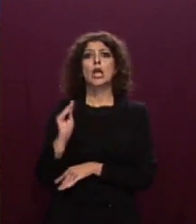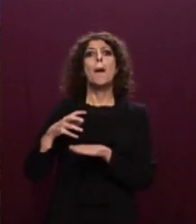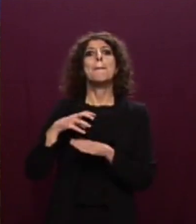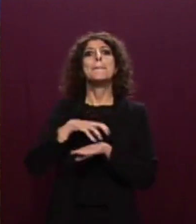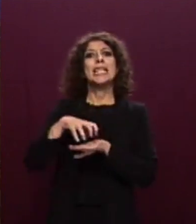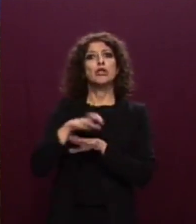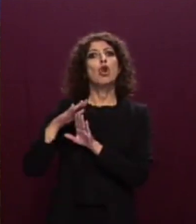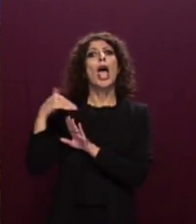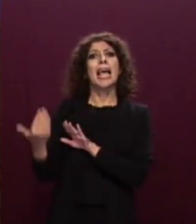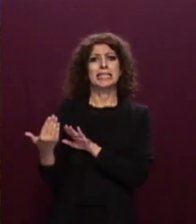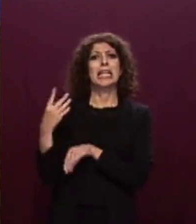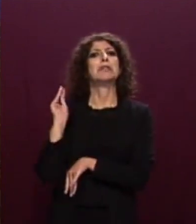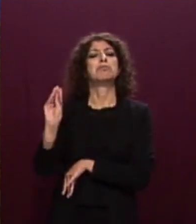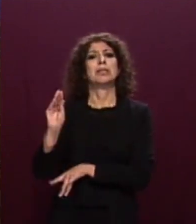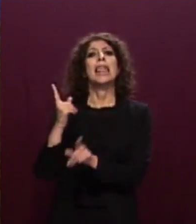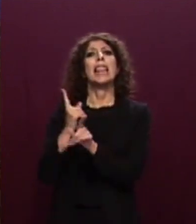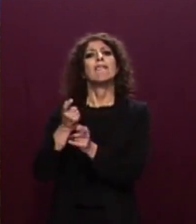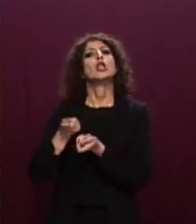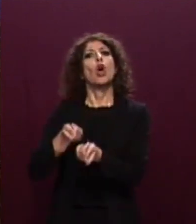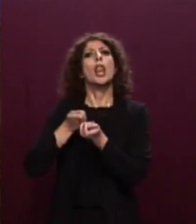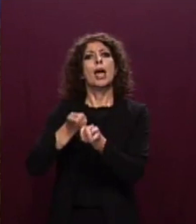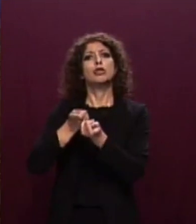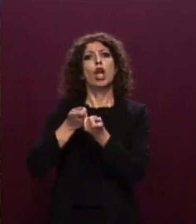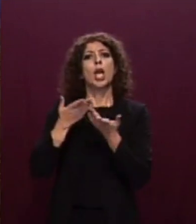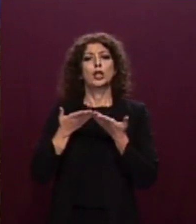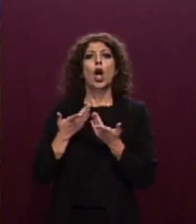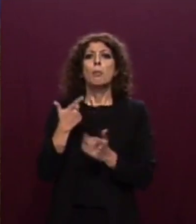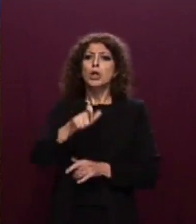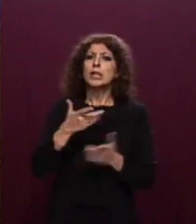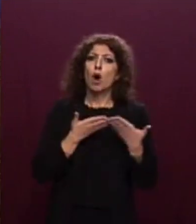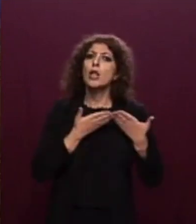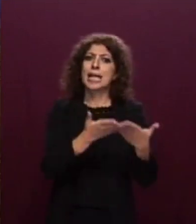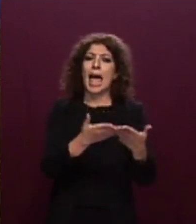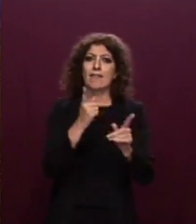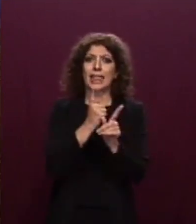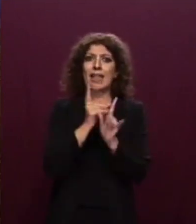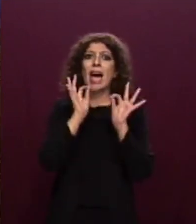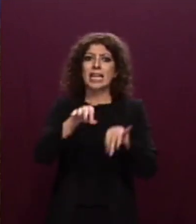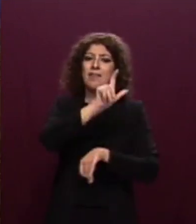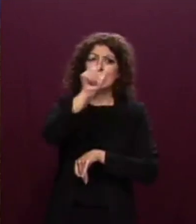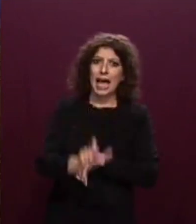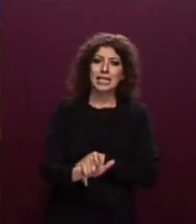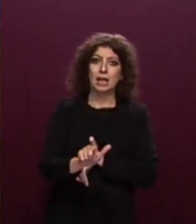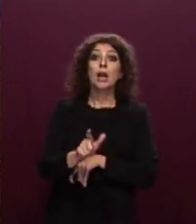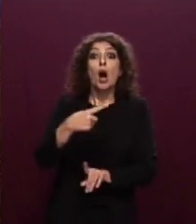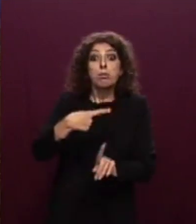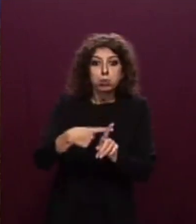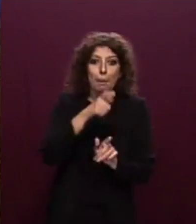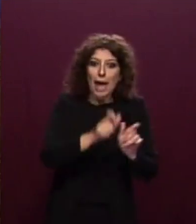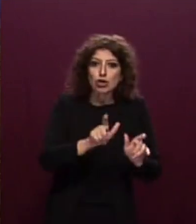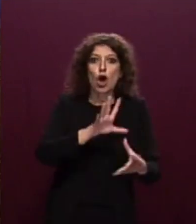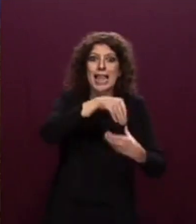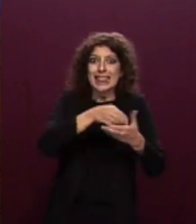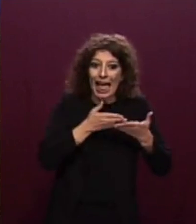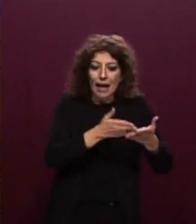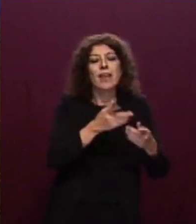degli Esteri di fornire un sollecito supporto allo sbarco in un porto italiano delle persone a bordo della nave ONG, invocando